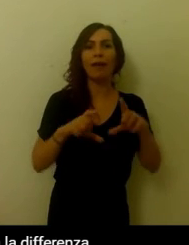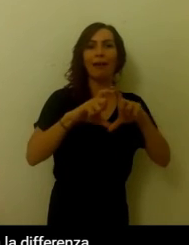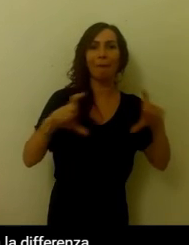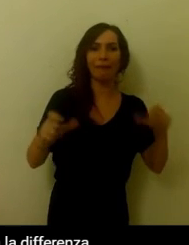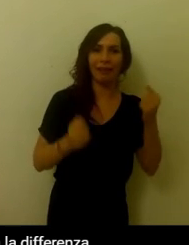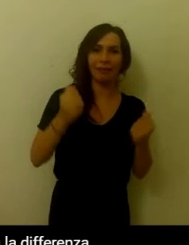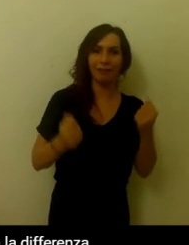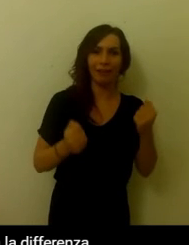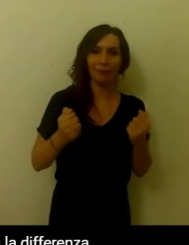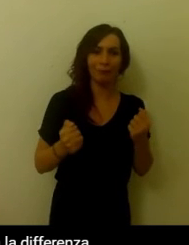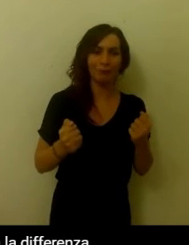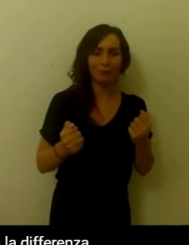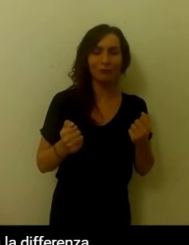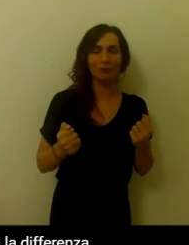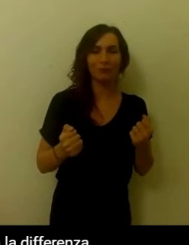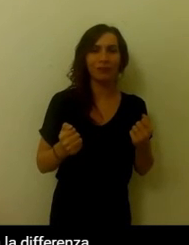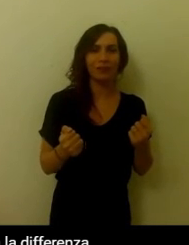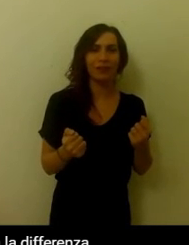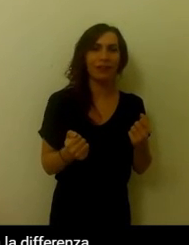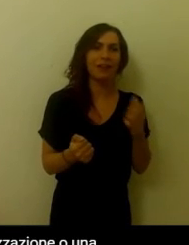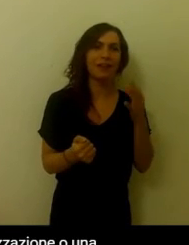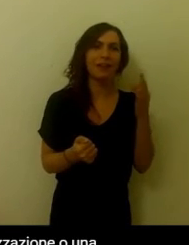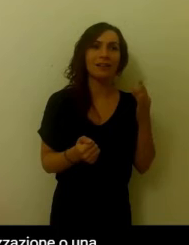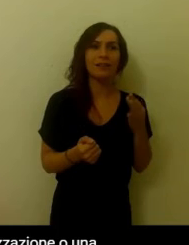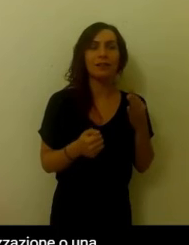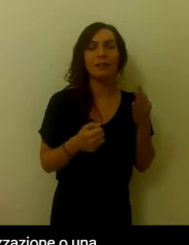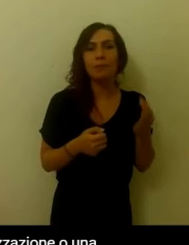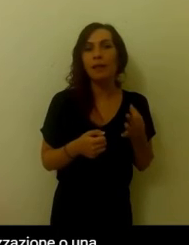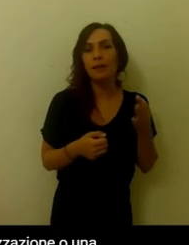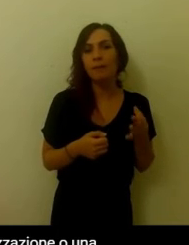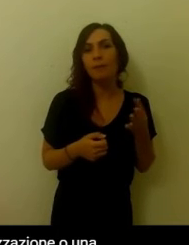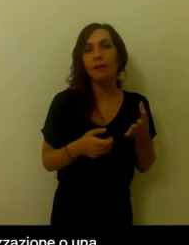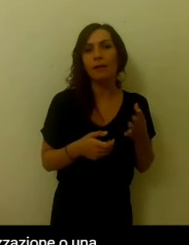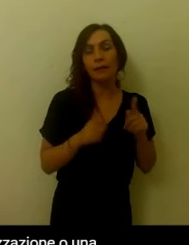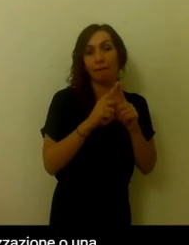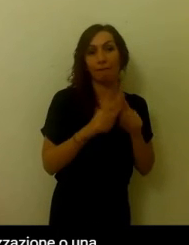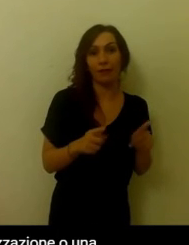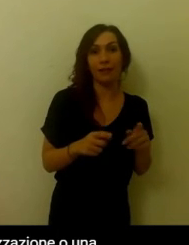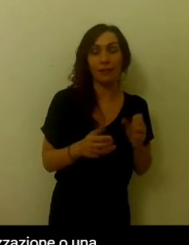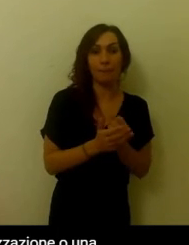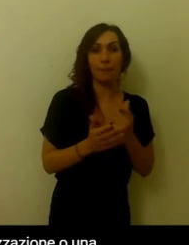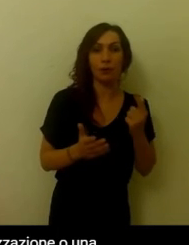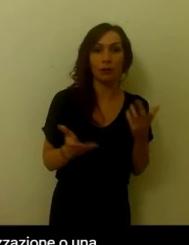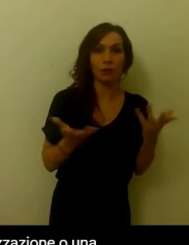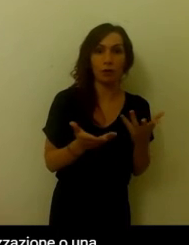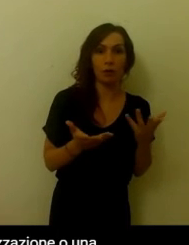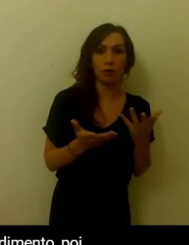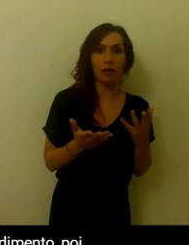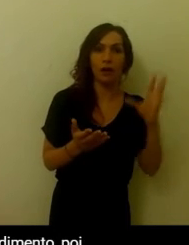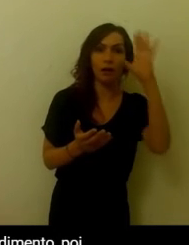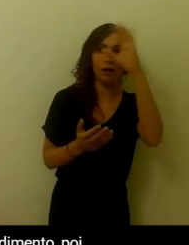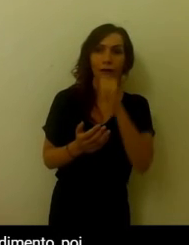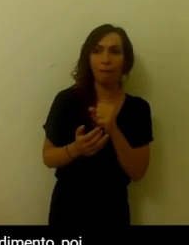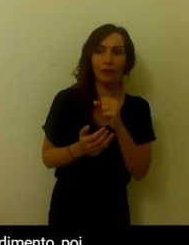è una patente, spesso fa la differenza tra il saper riconoscere un dolore da sensibilizzazione o una